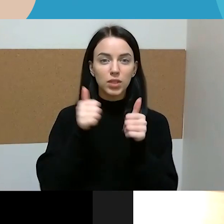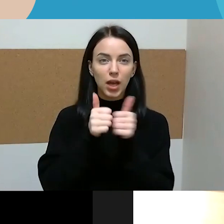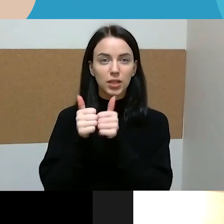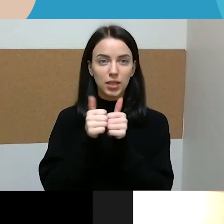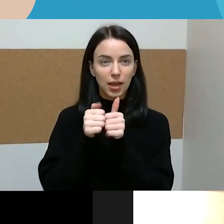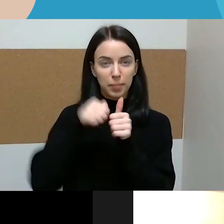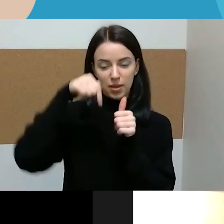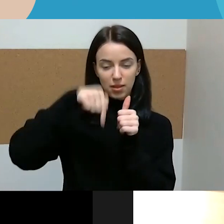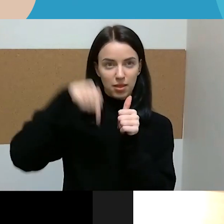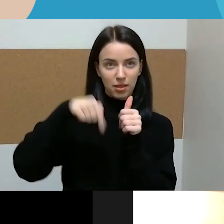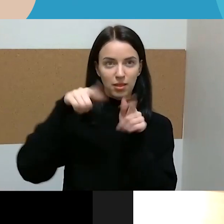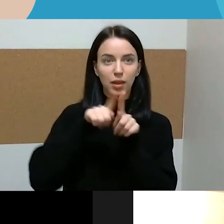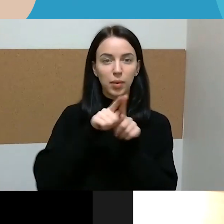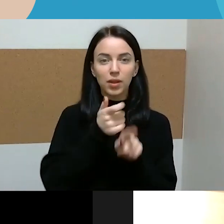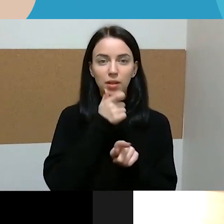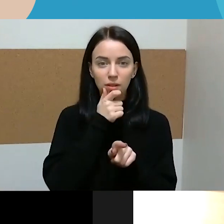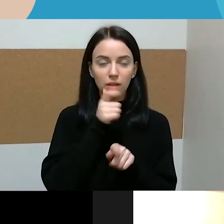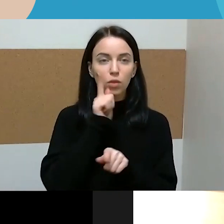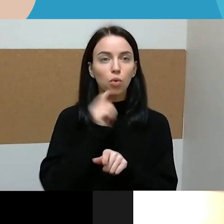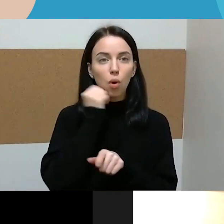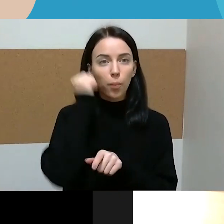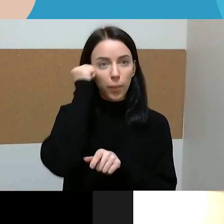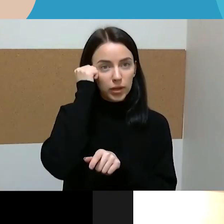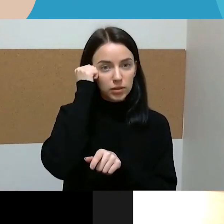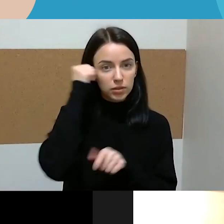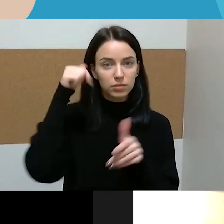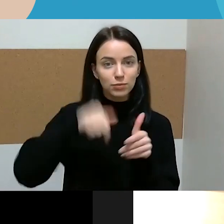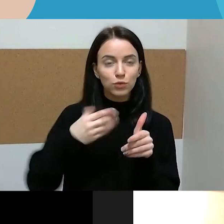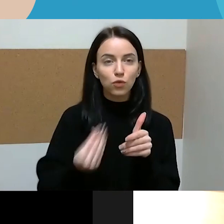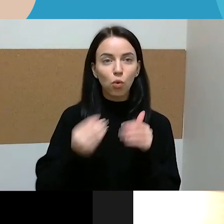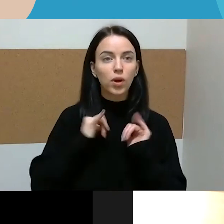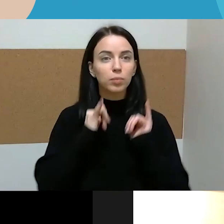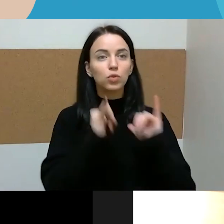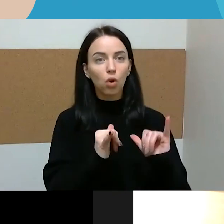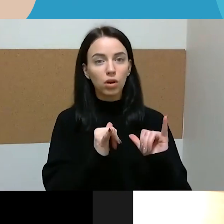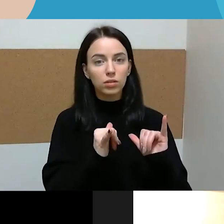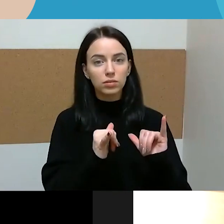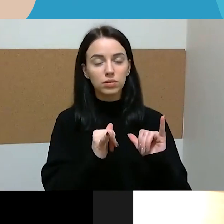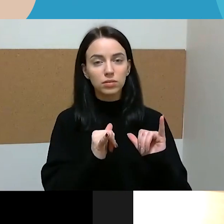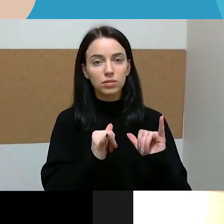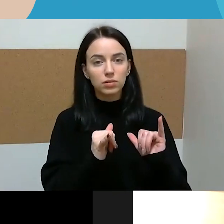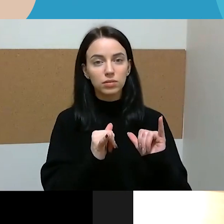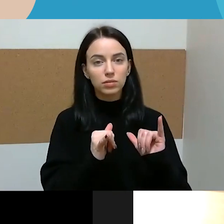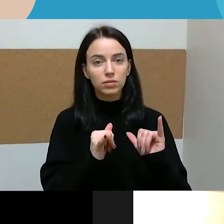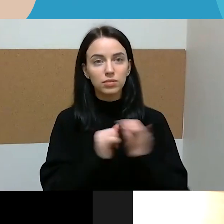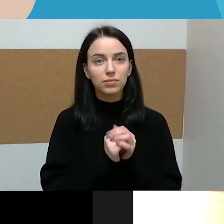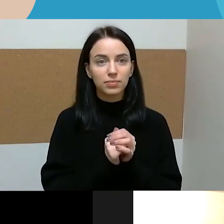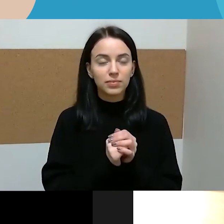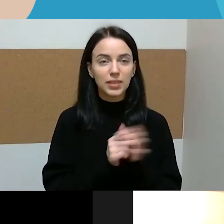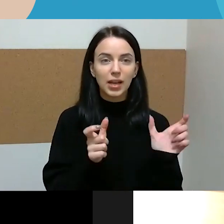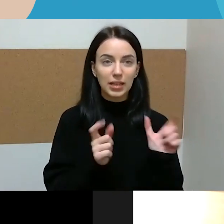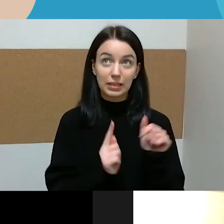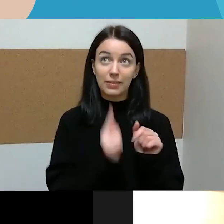transliaciją, tai padėkoti jiem už jų toleranciją, kad jis supranta, kad viršių per karantiną laiko darba ypatingai